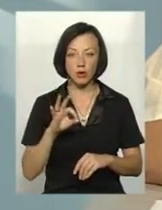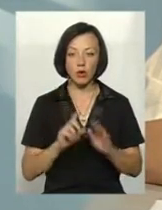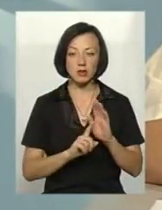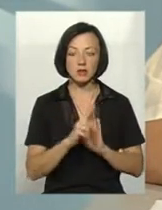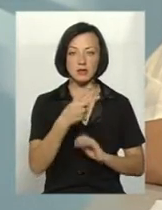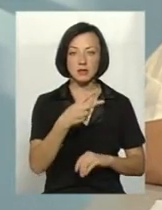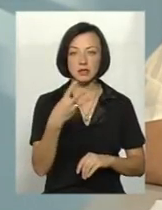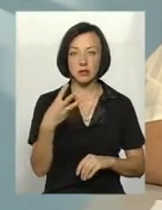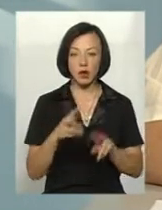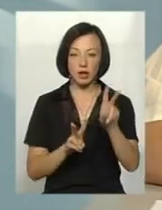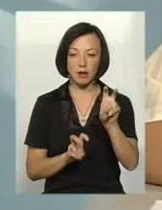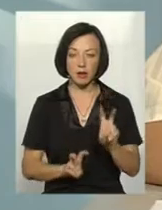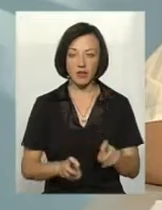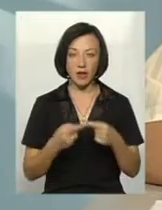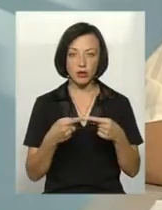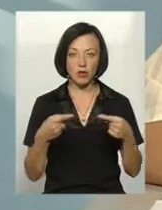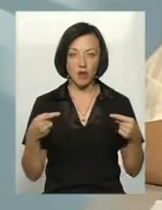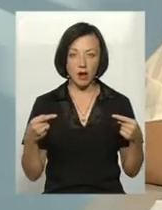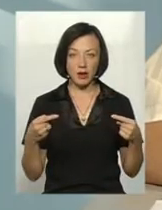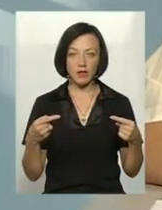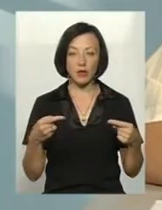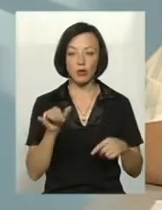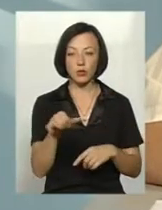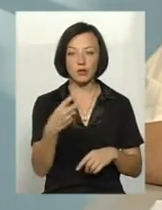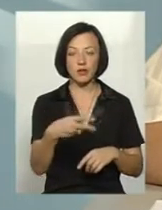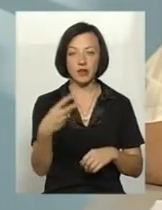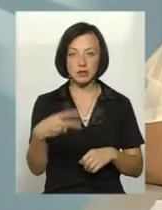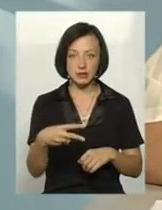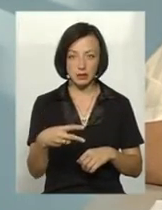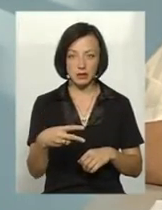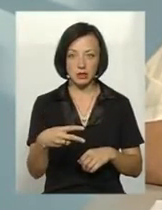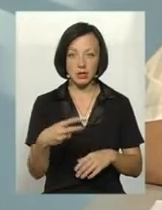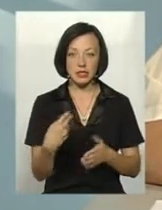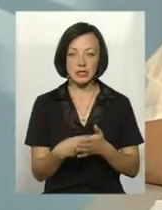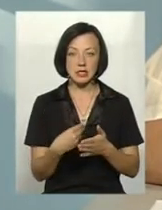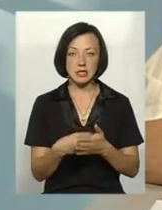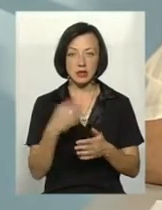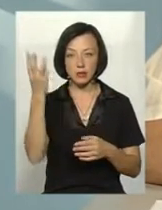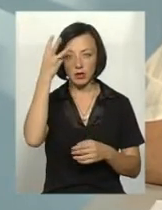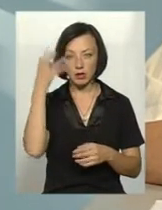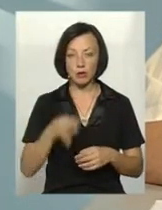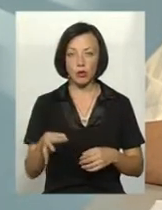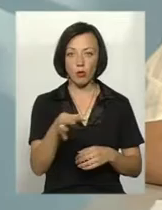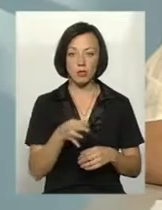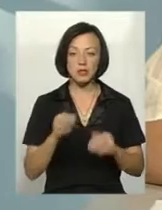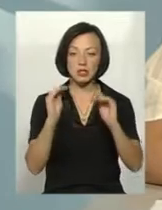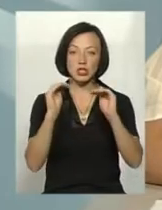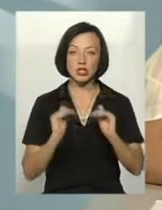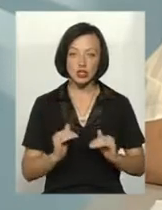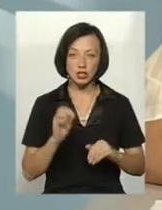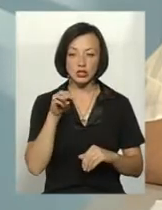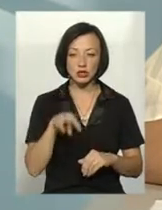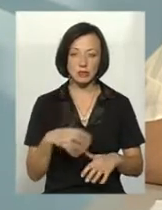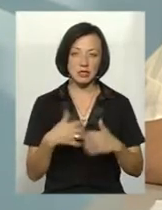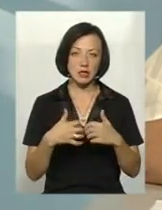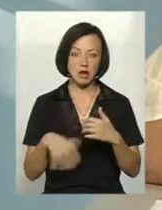найменувань товарів, в 20 ціни в Хмельницькій області нижчі, ніж